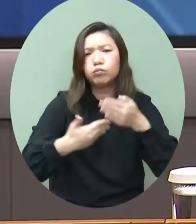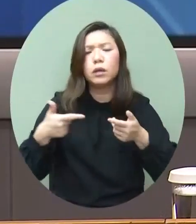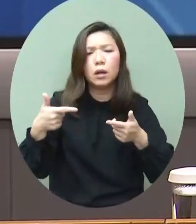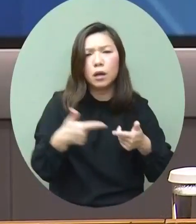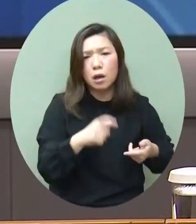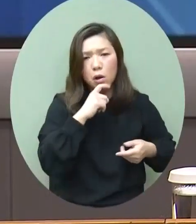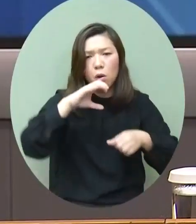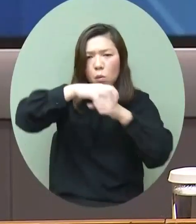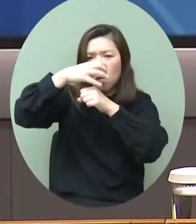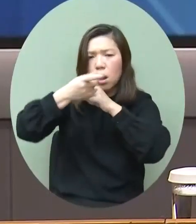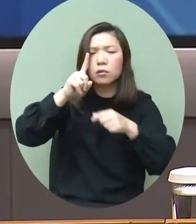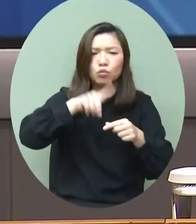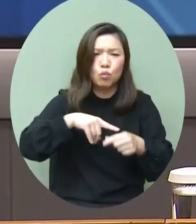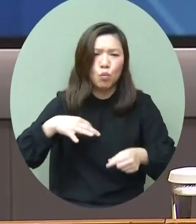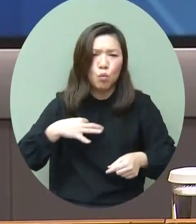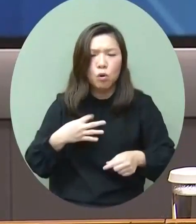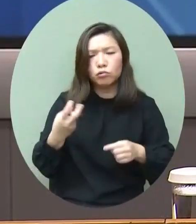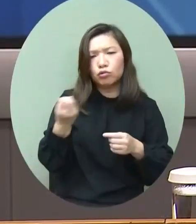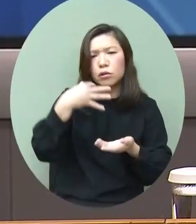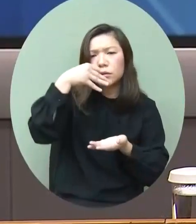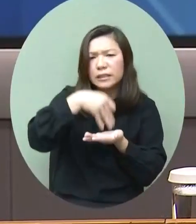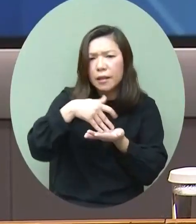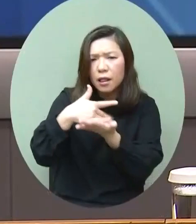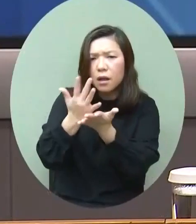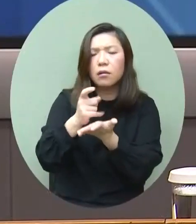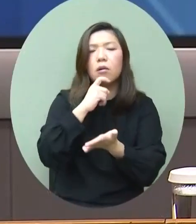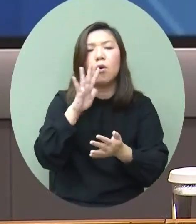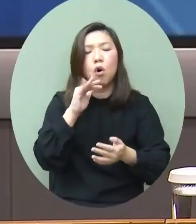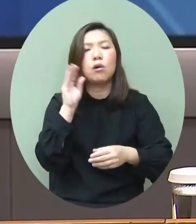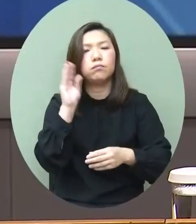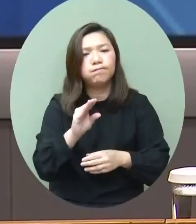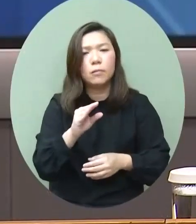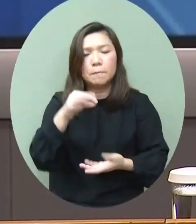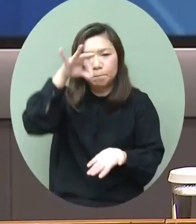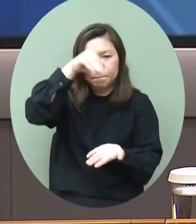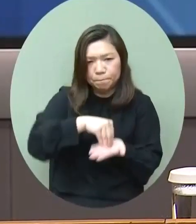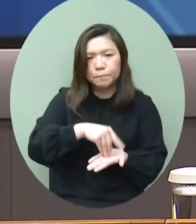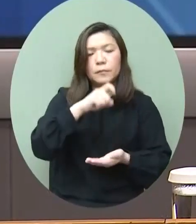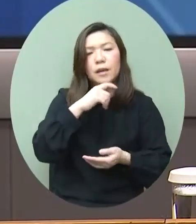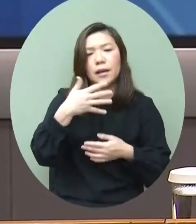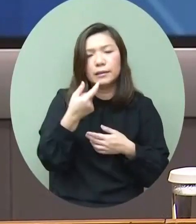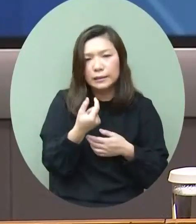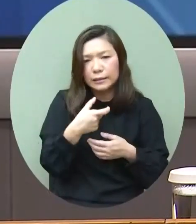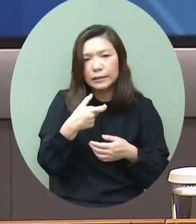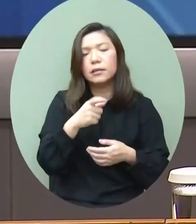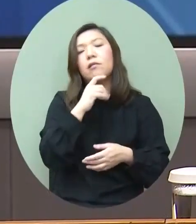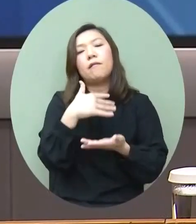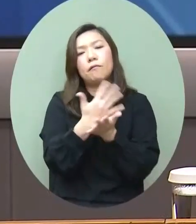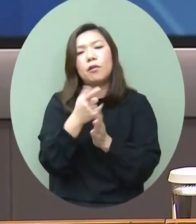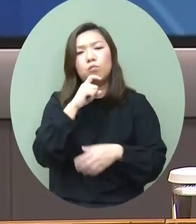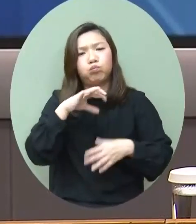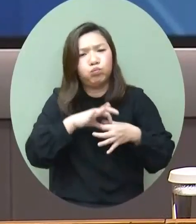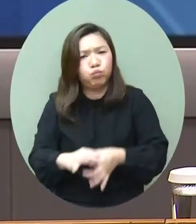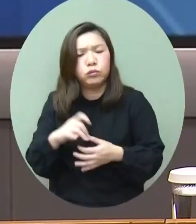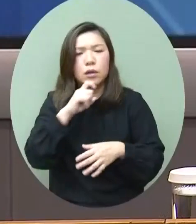全球的參與者是提供必要的投用資、定價和風險管理等關鍵的金融服務